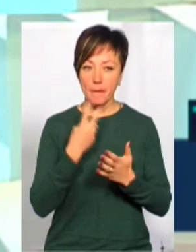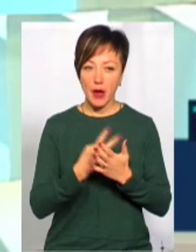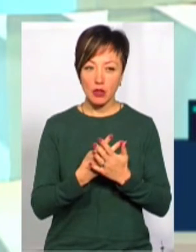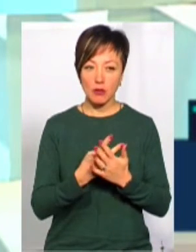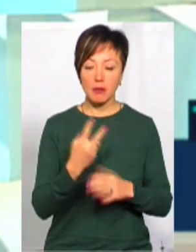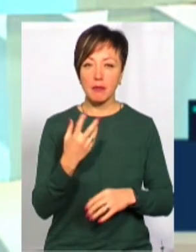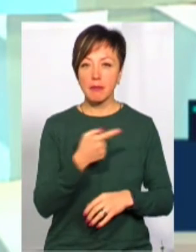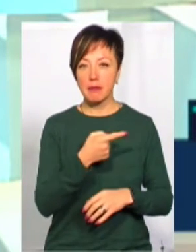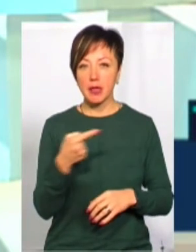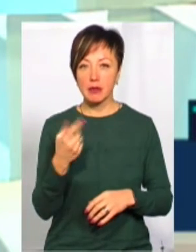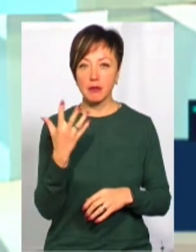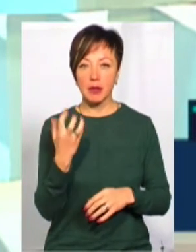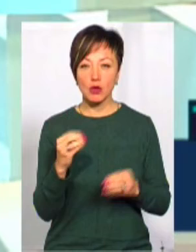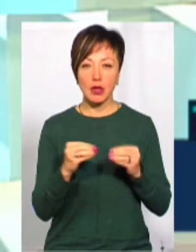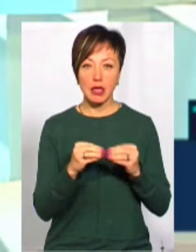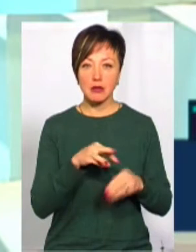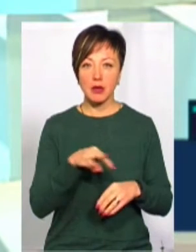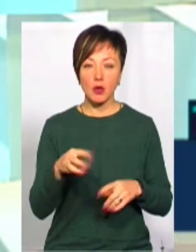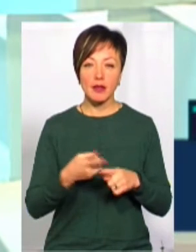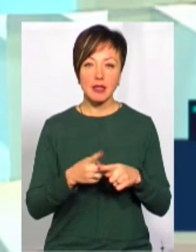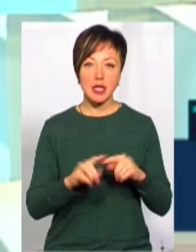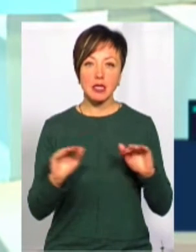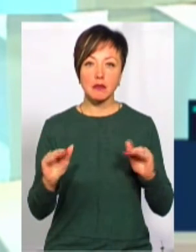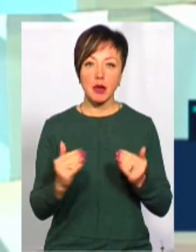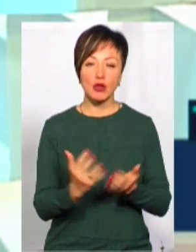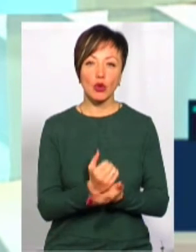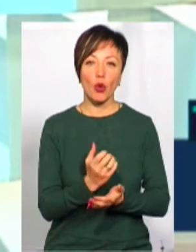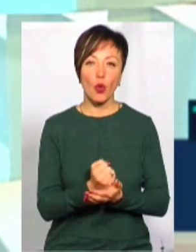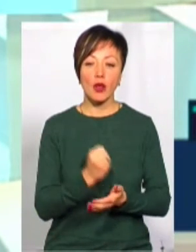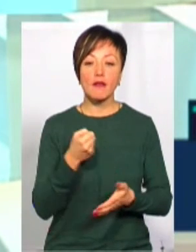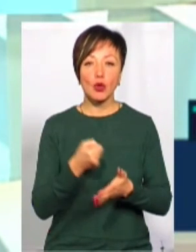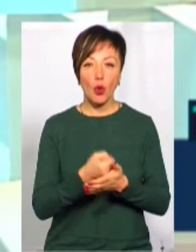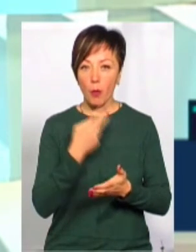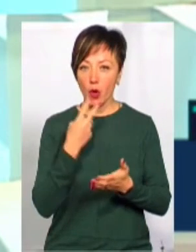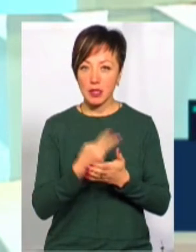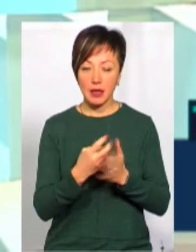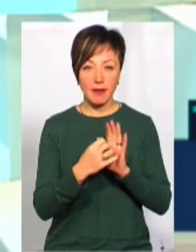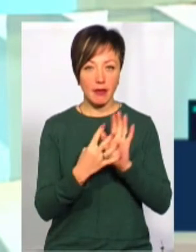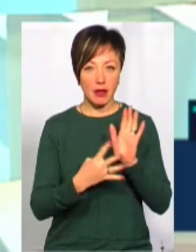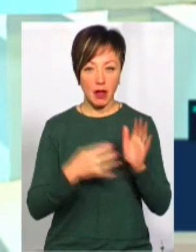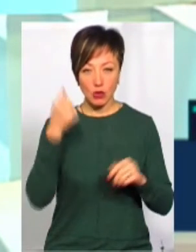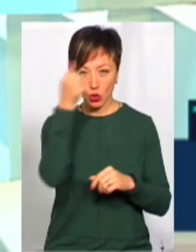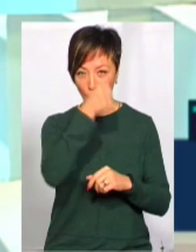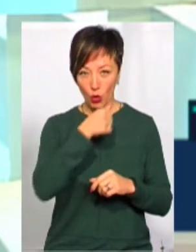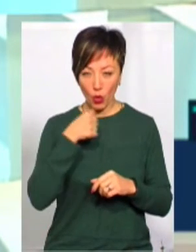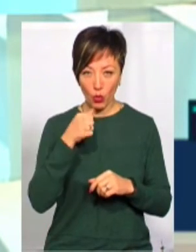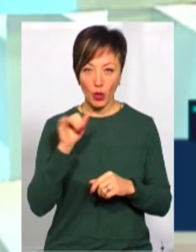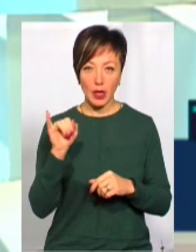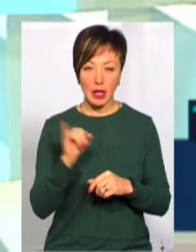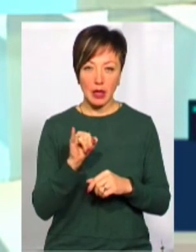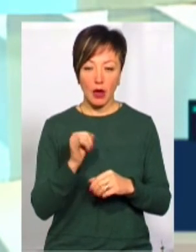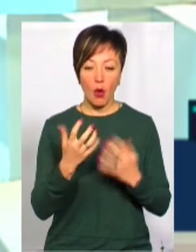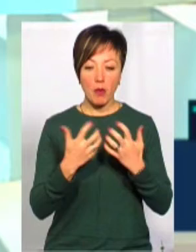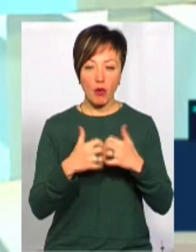мінус 510 мільйонів – це зменшення доходів до показників 2019 року і